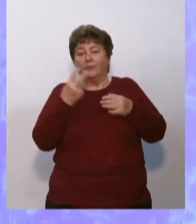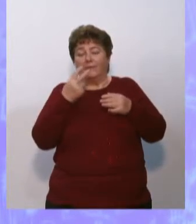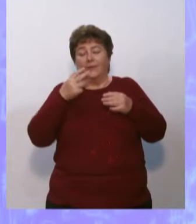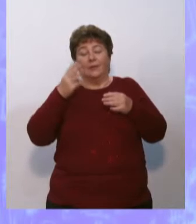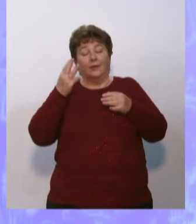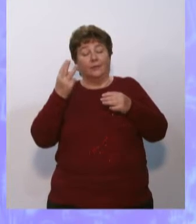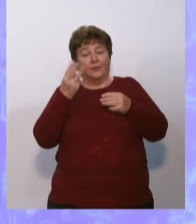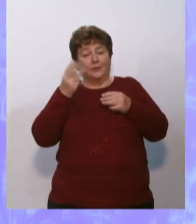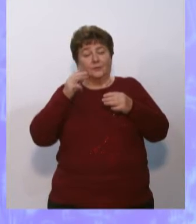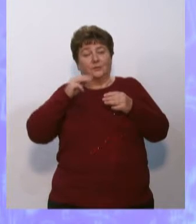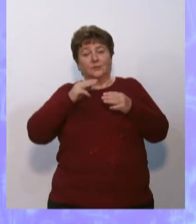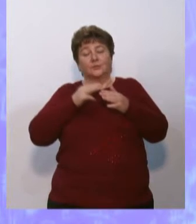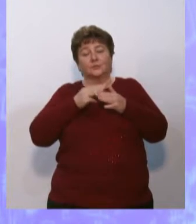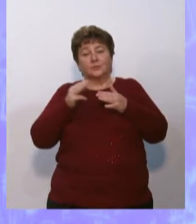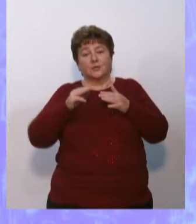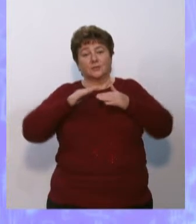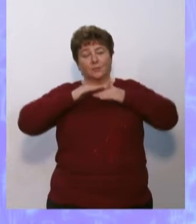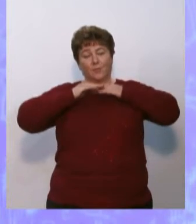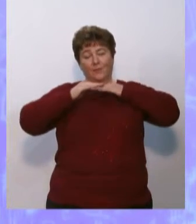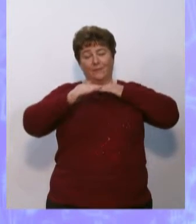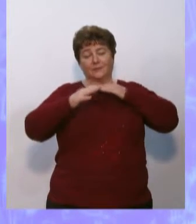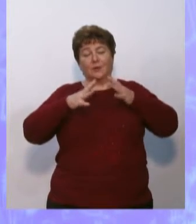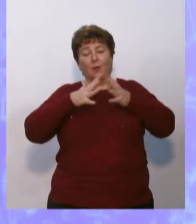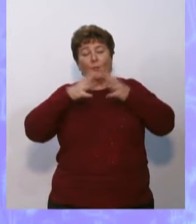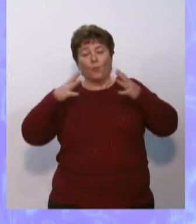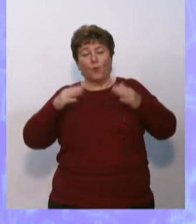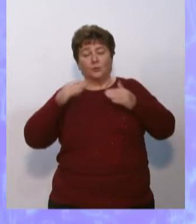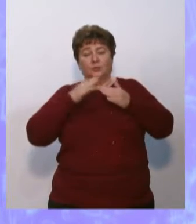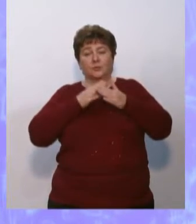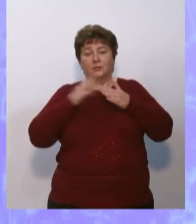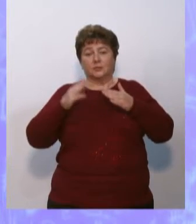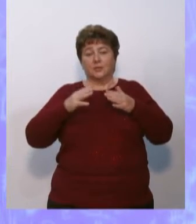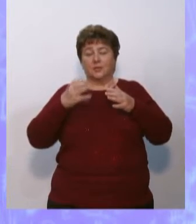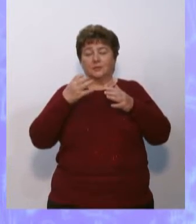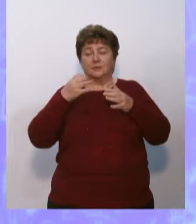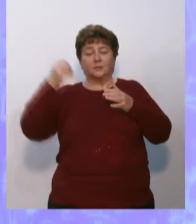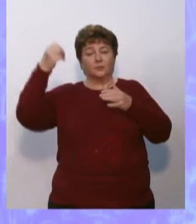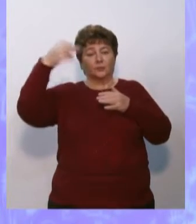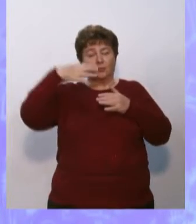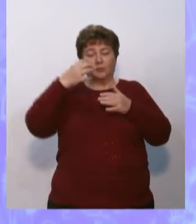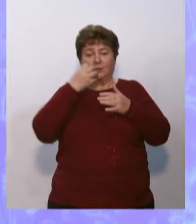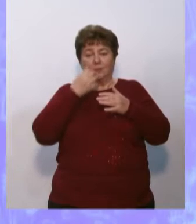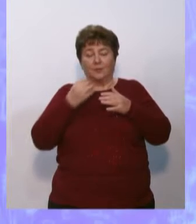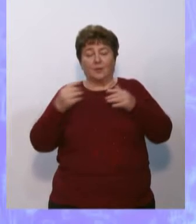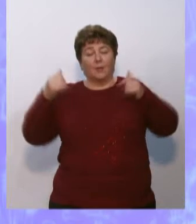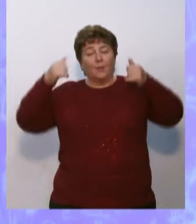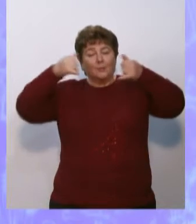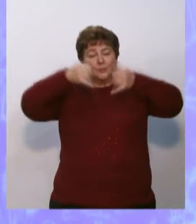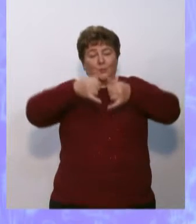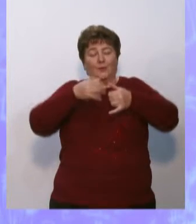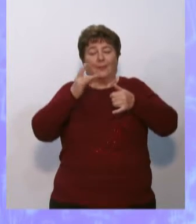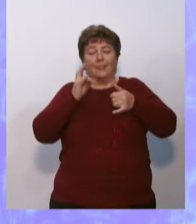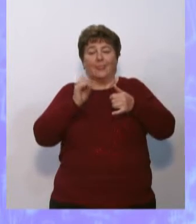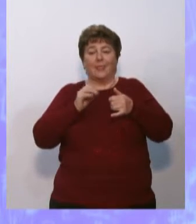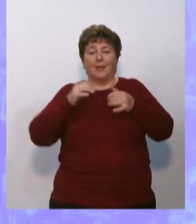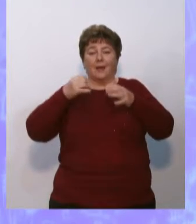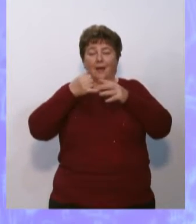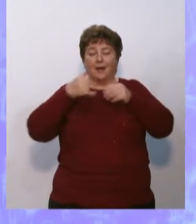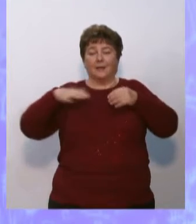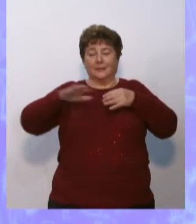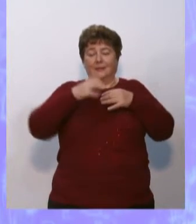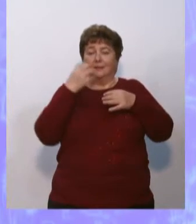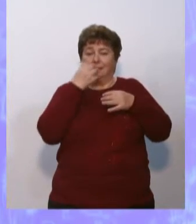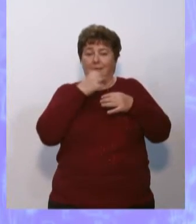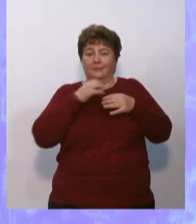земной поверхности, и большая часть солнечного тепла поступает на Землю, идёт на